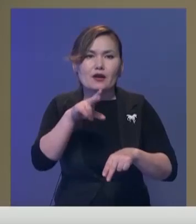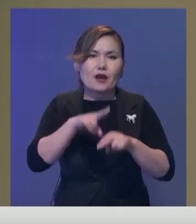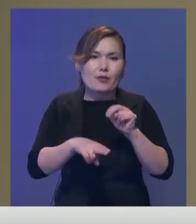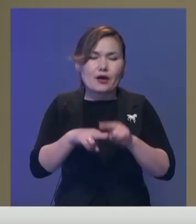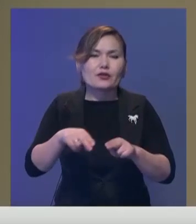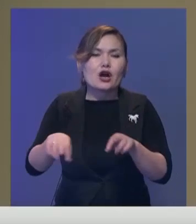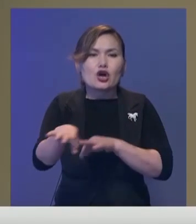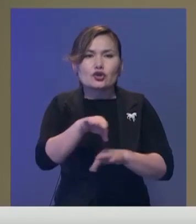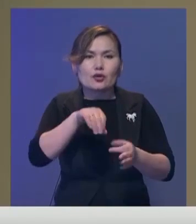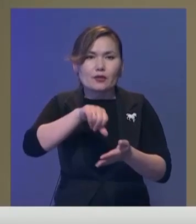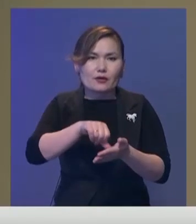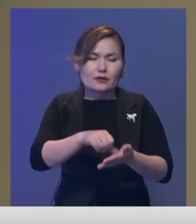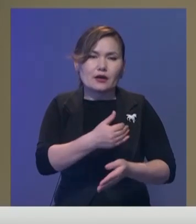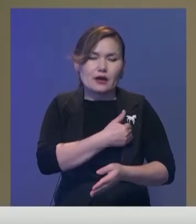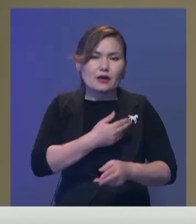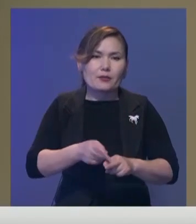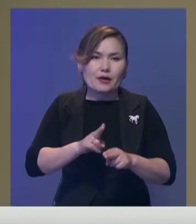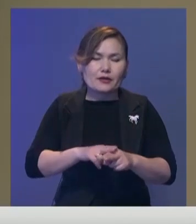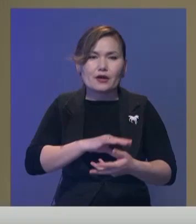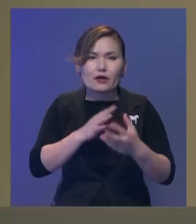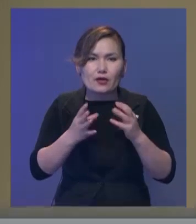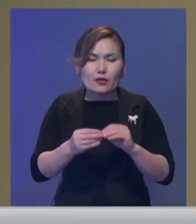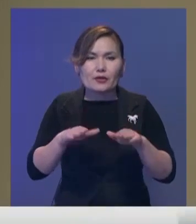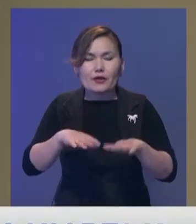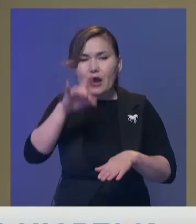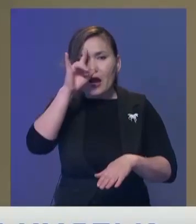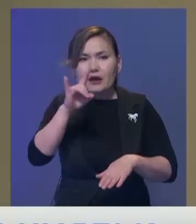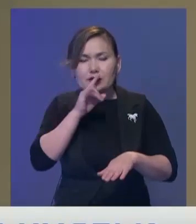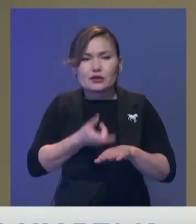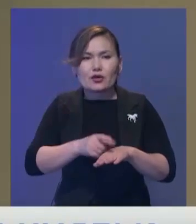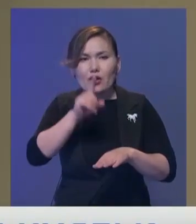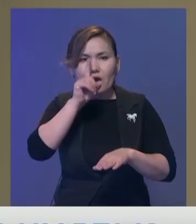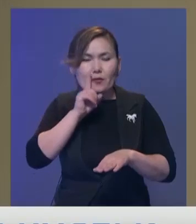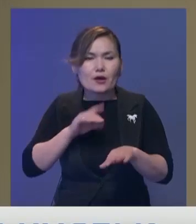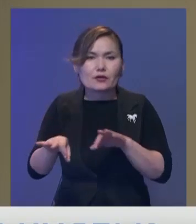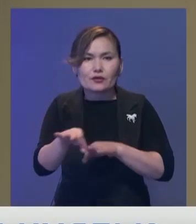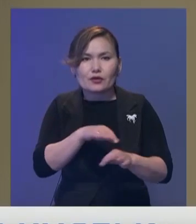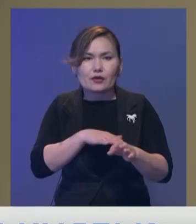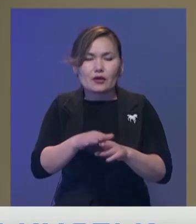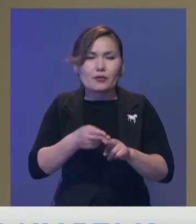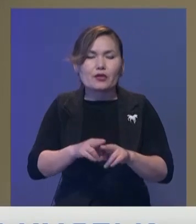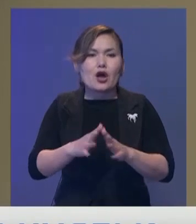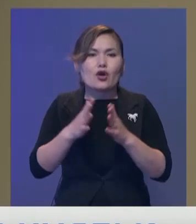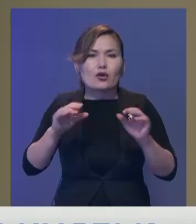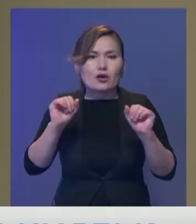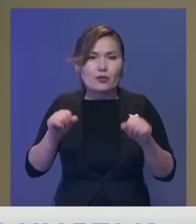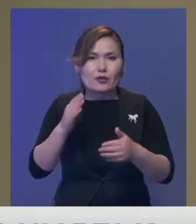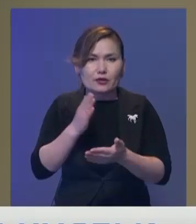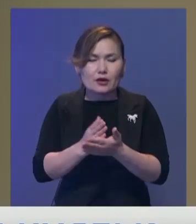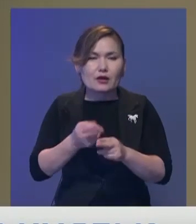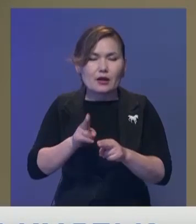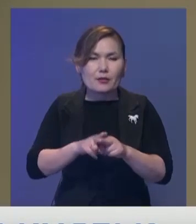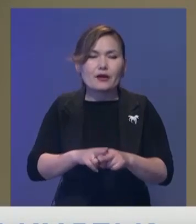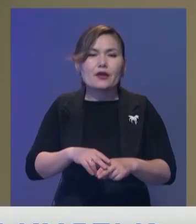бірқатар жобалар жүзегі асырлады. Біз географиялық орналасуымызды және жалпы инфра құрылым тұрғысынан мүмкіндіктерімізді ескере отырып,